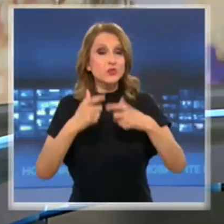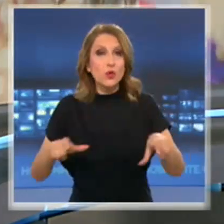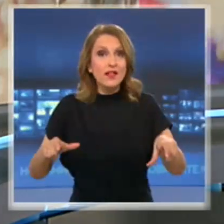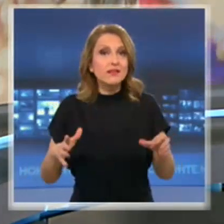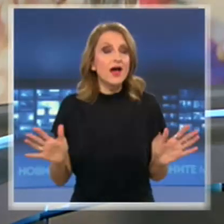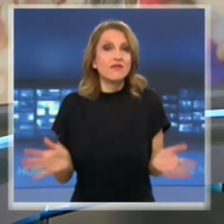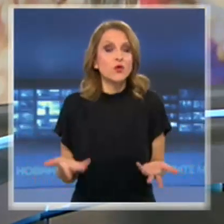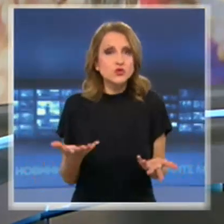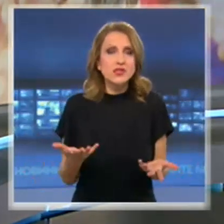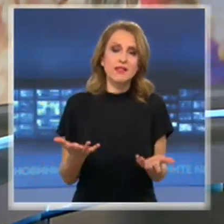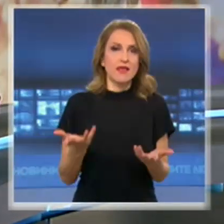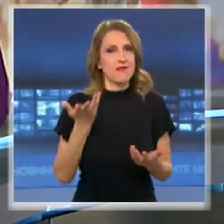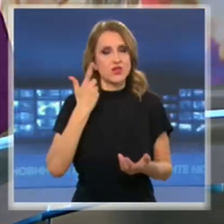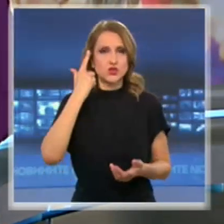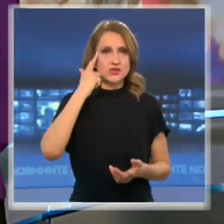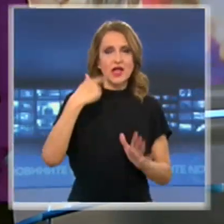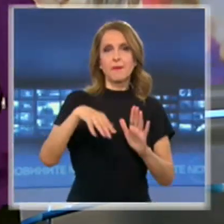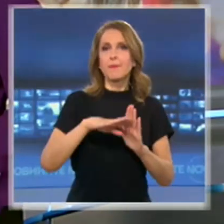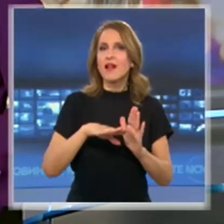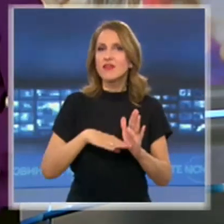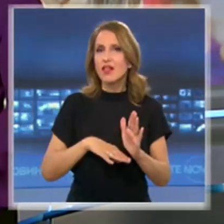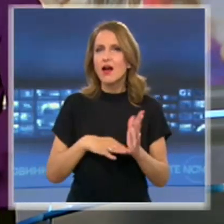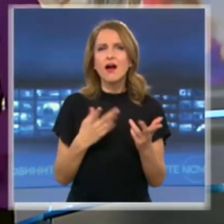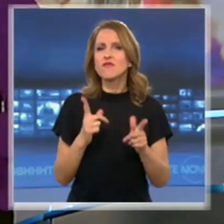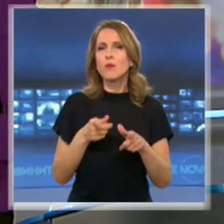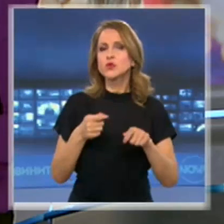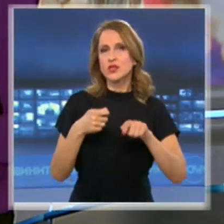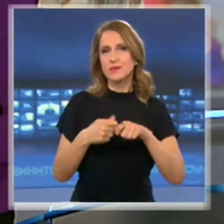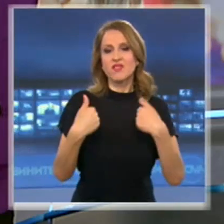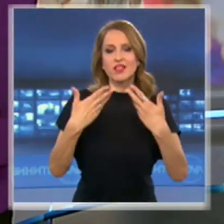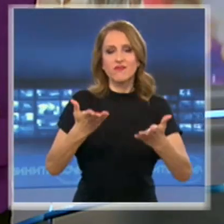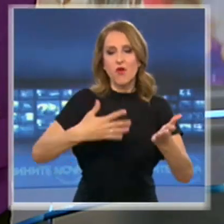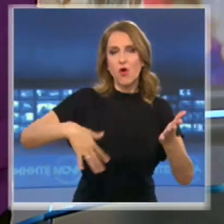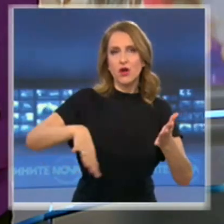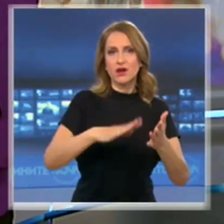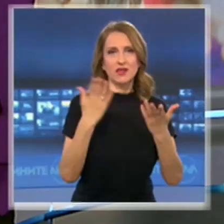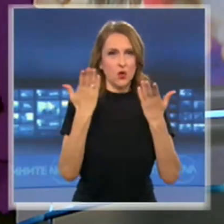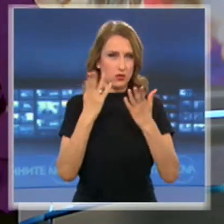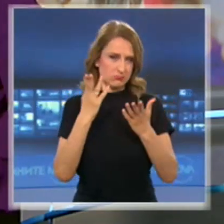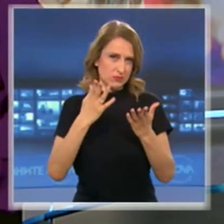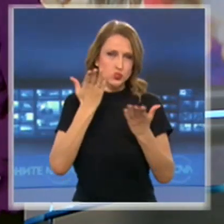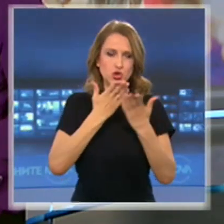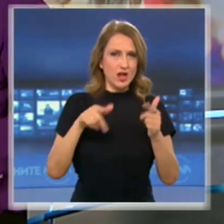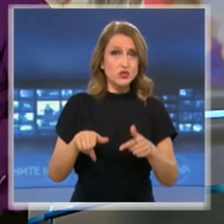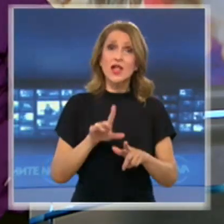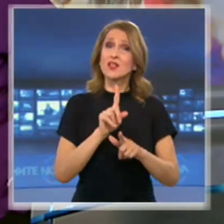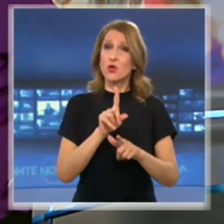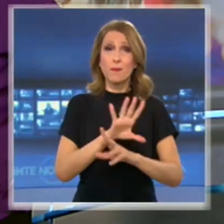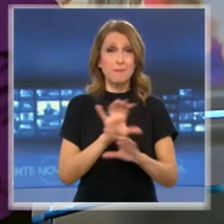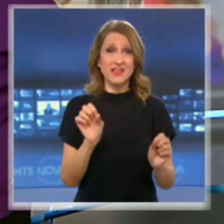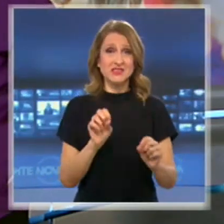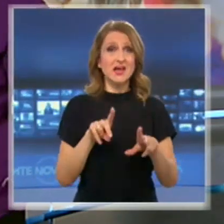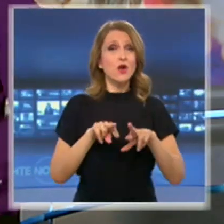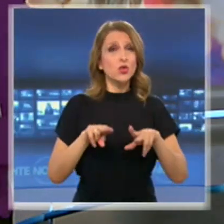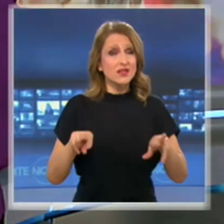ще могат да направят изпращане в двора на училищата. А те са категорично без родители и без учители там. Ще има ясна